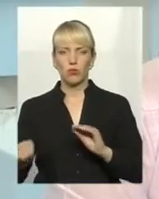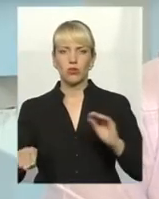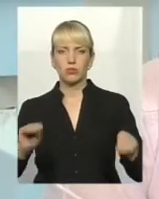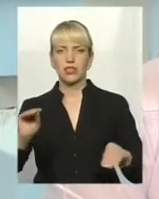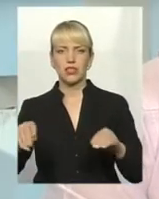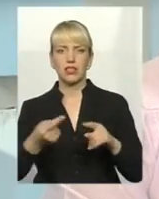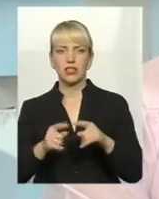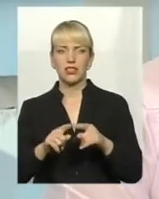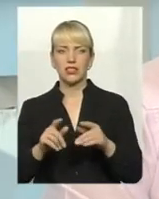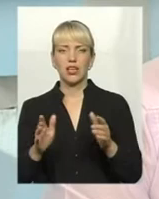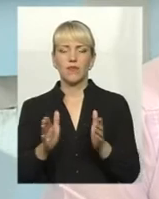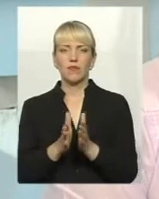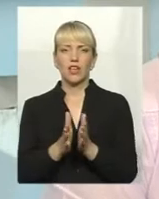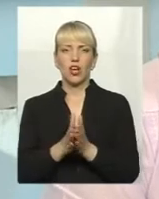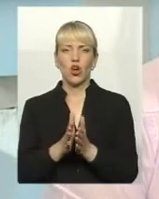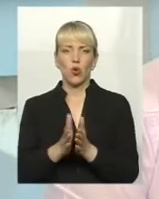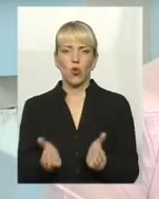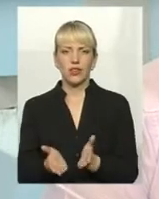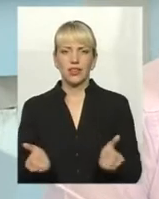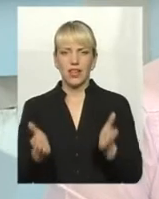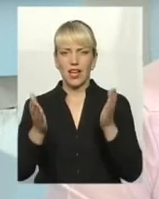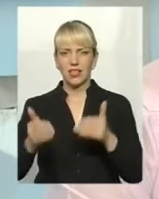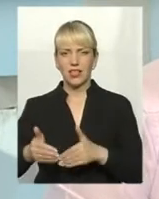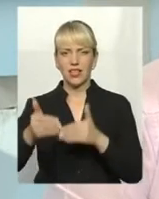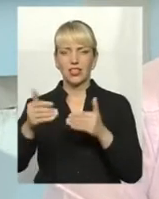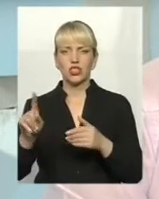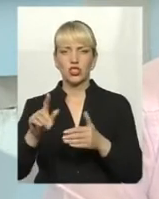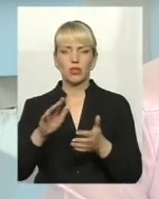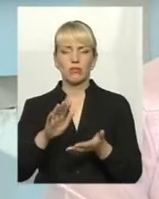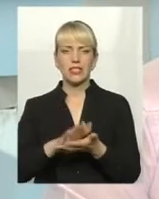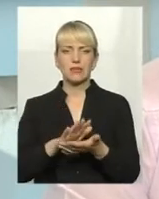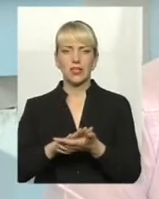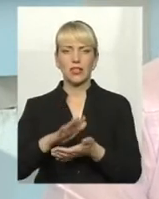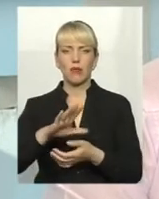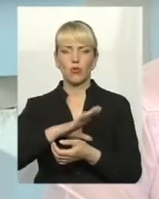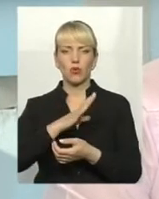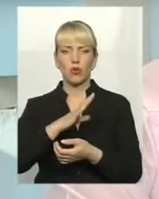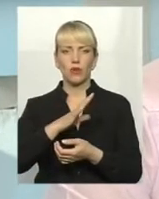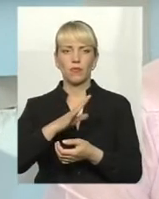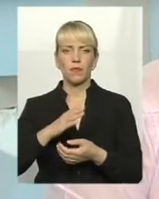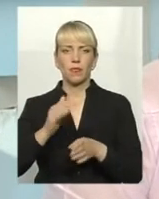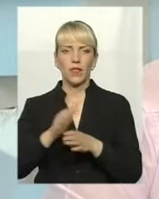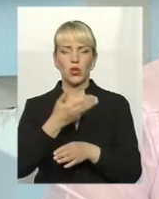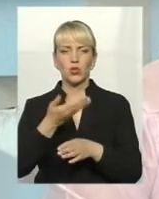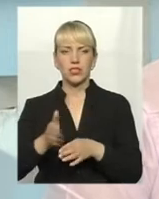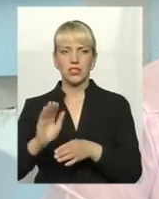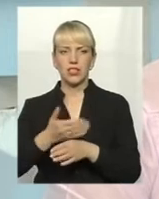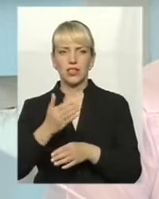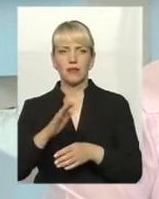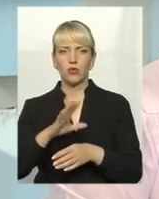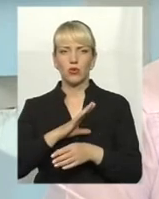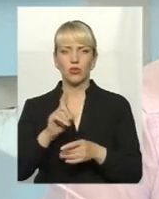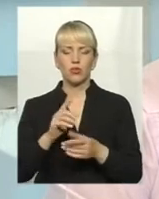Будемо пробувати, щоб сміття було, роздільне сміття, що ми